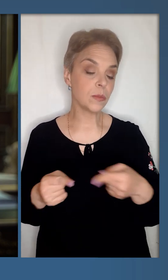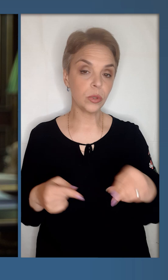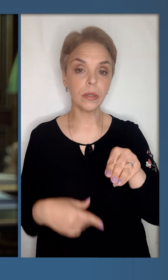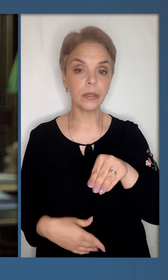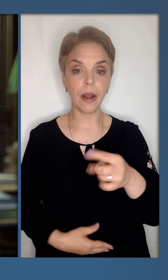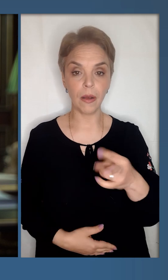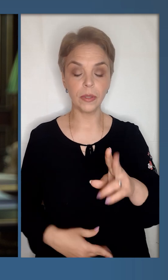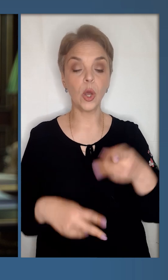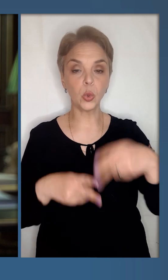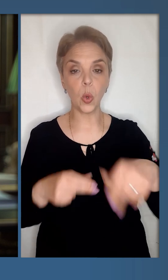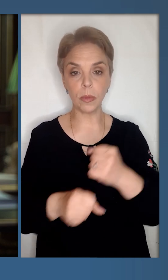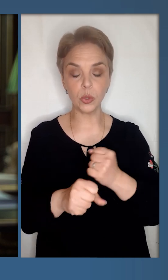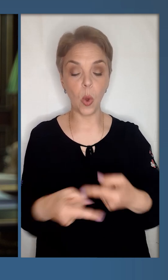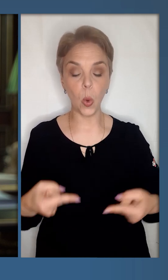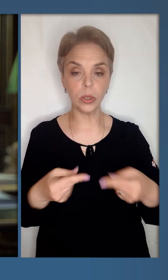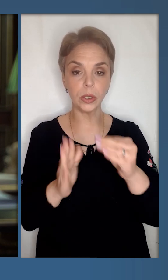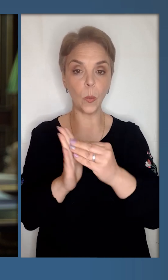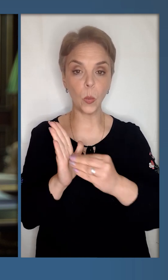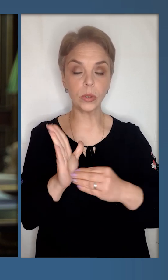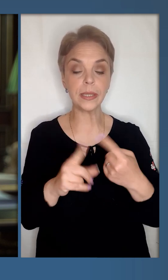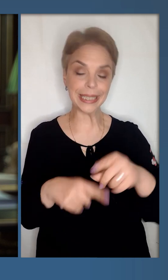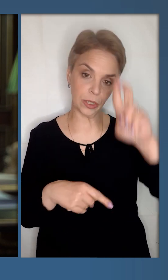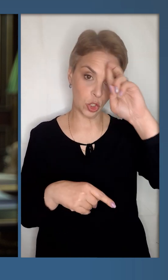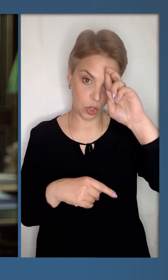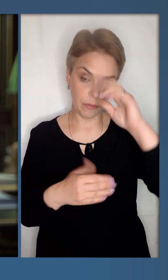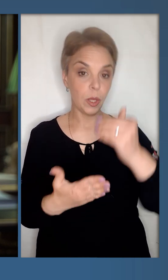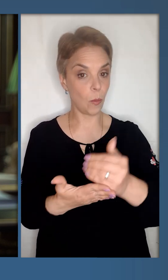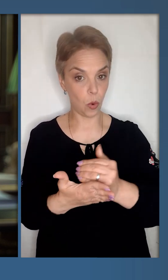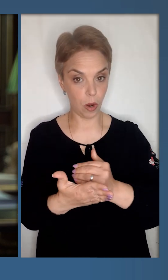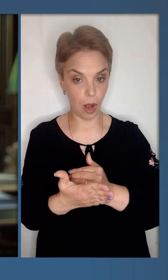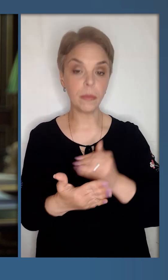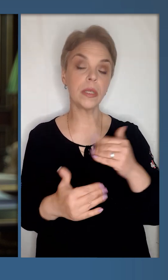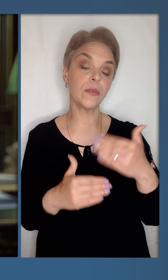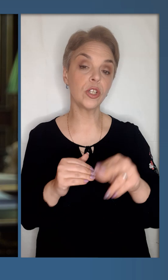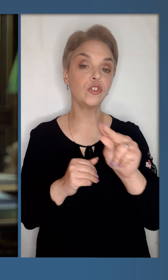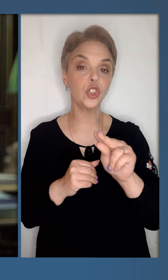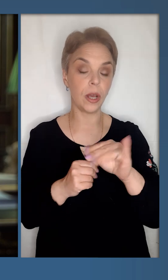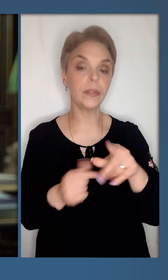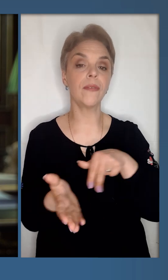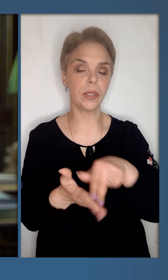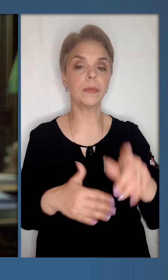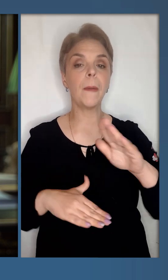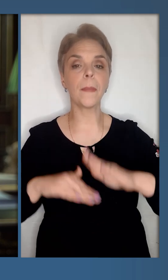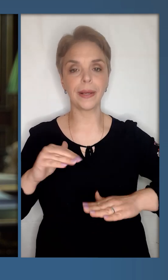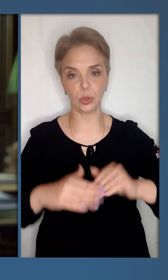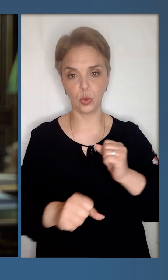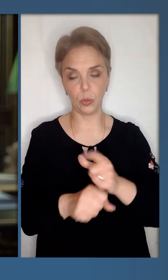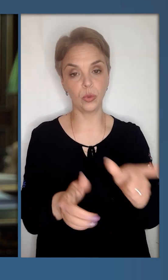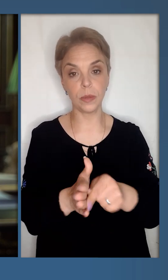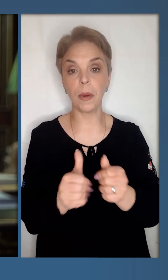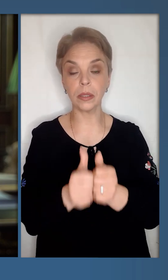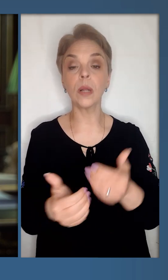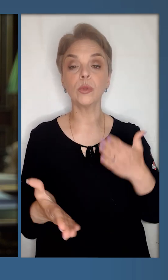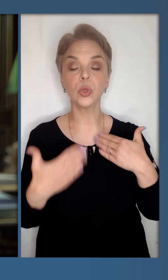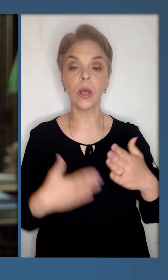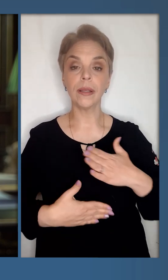протягом травня допрацьовуємо конкретні пункти цих державних програм і вже у червні вийдемо на практичну роботу